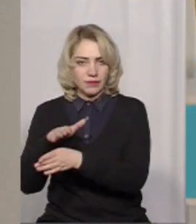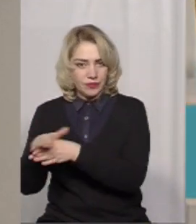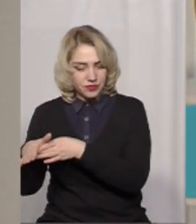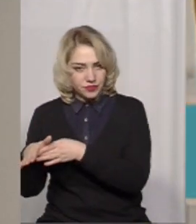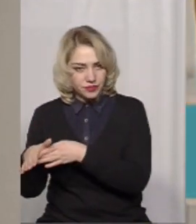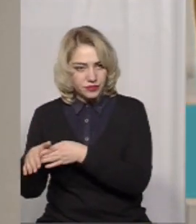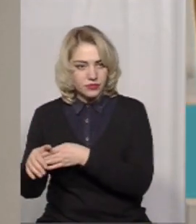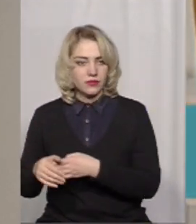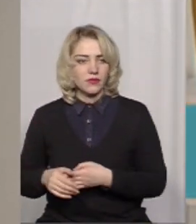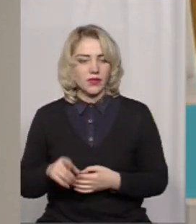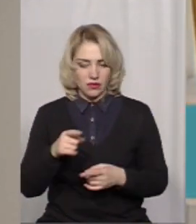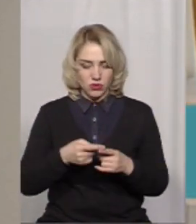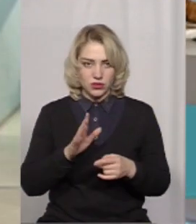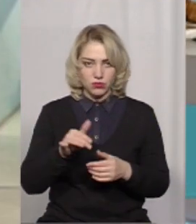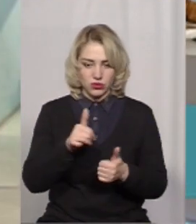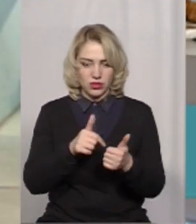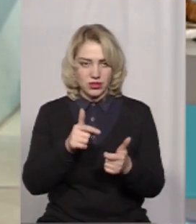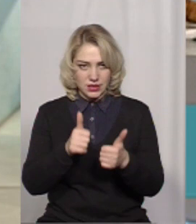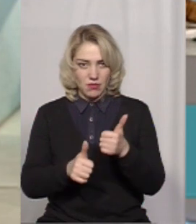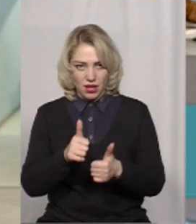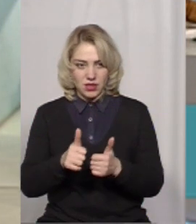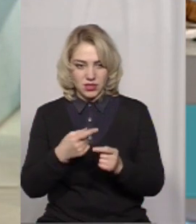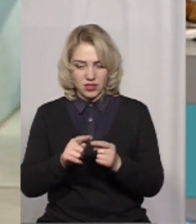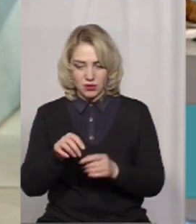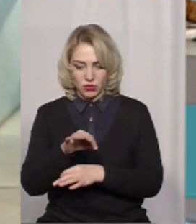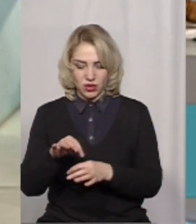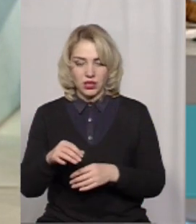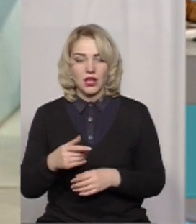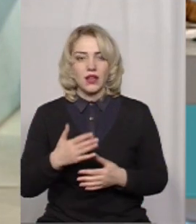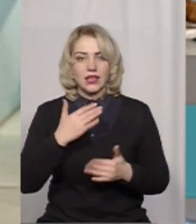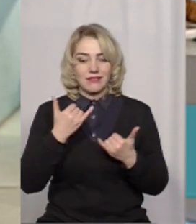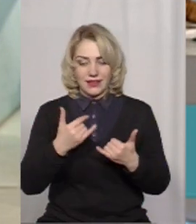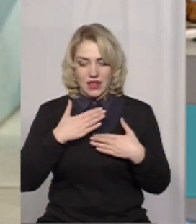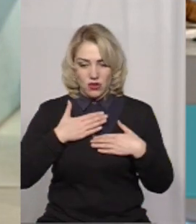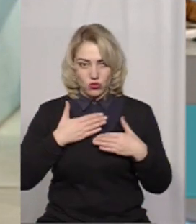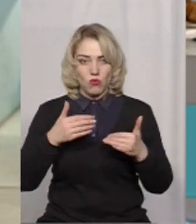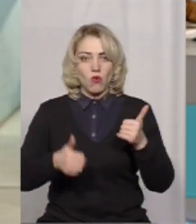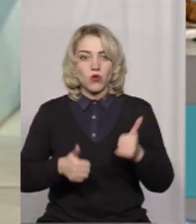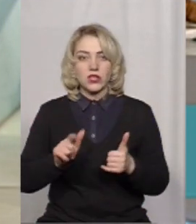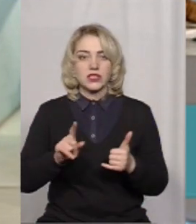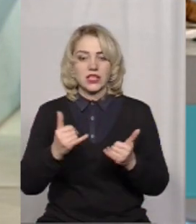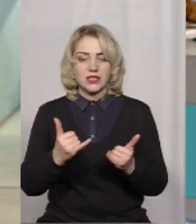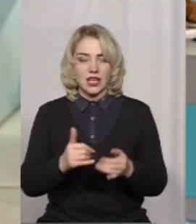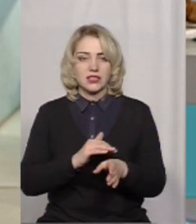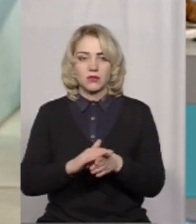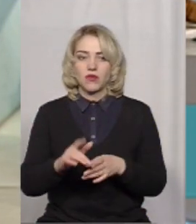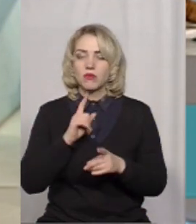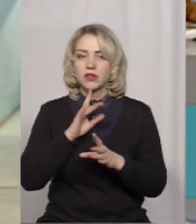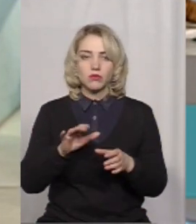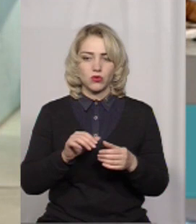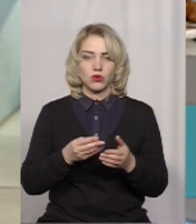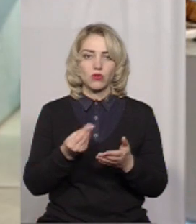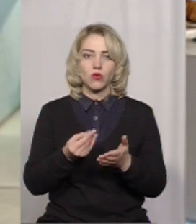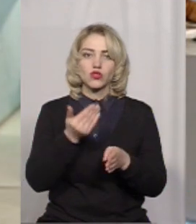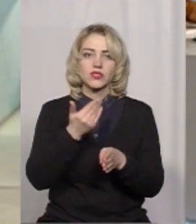будуть змагатися, так, пан Вячеслав? Так. Тобто в даному, в нашому зараз конкурсі, який відбувається, ми не будемо виділяти